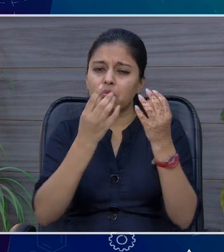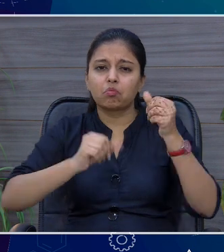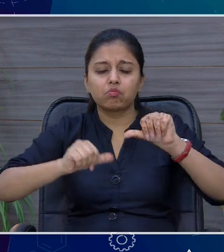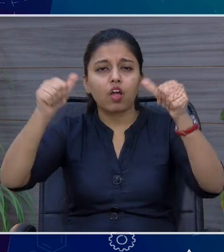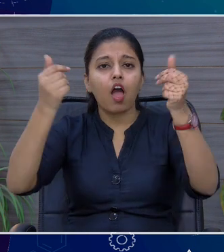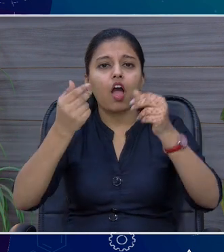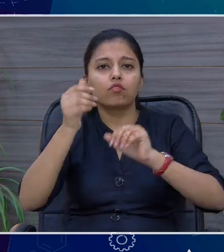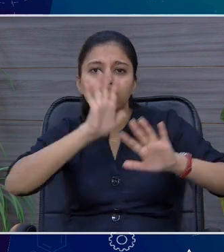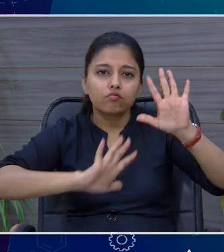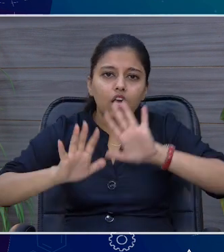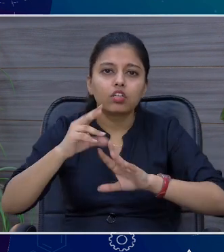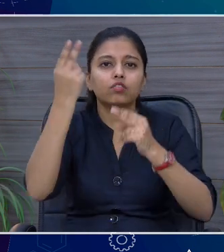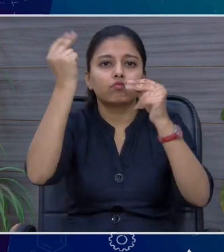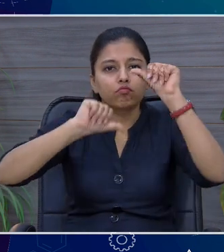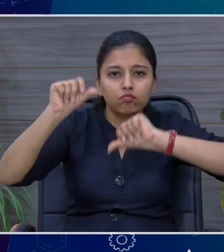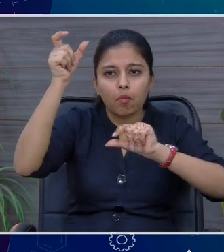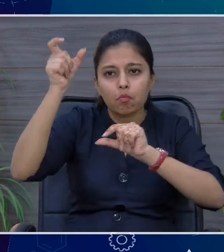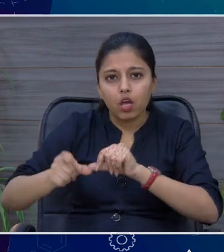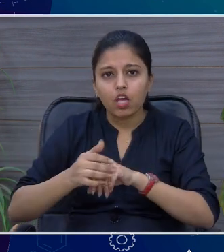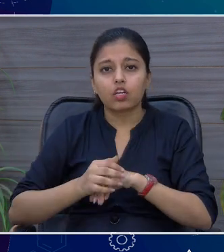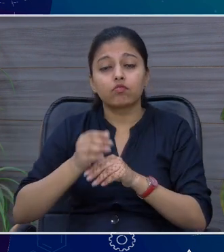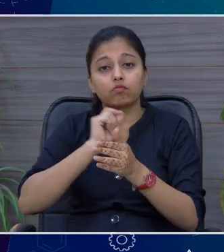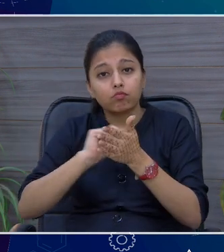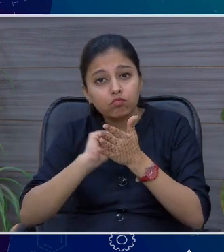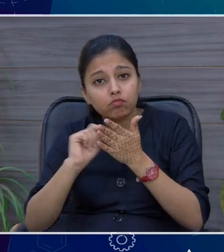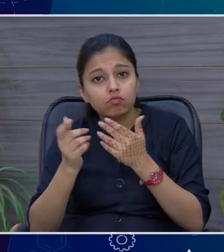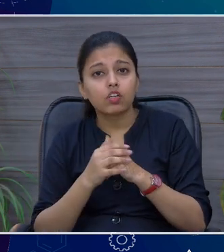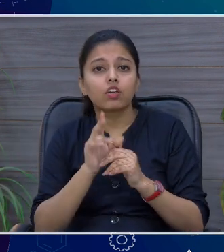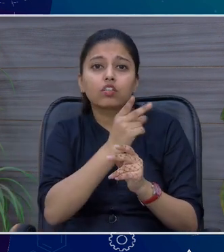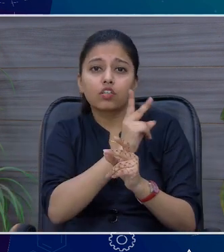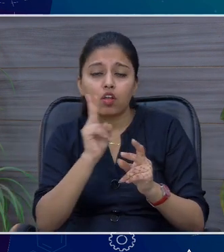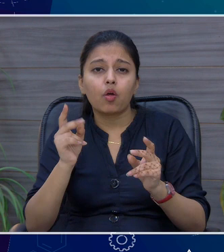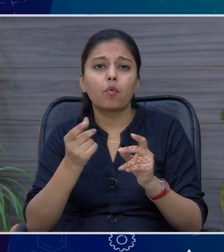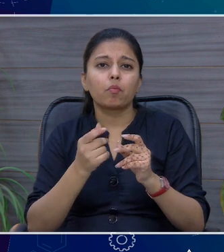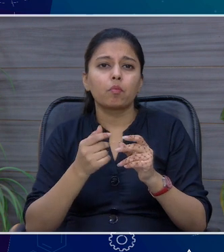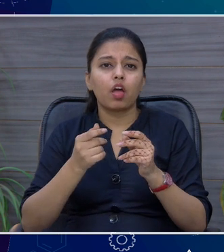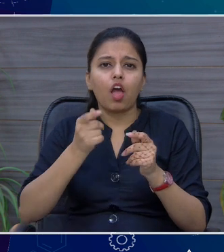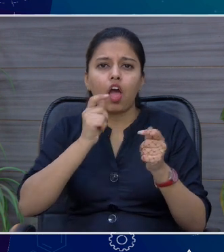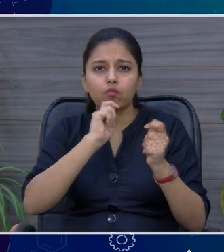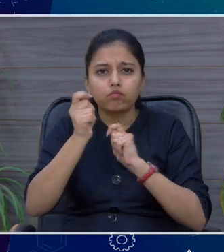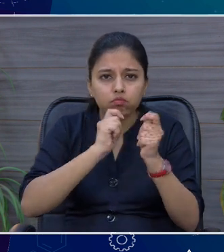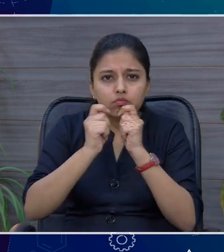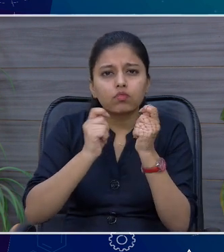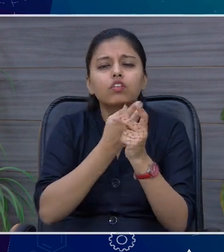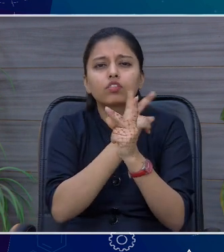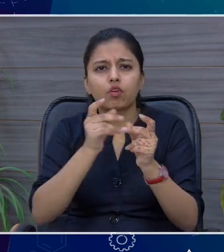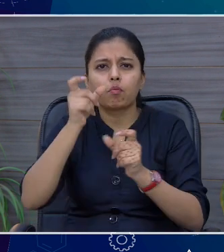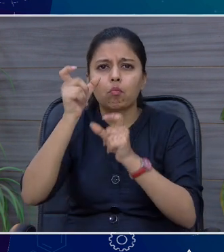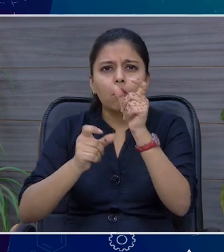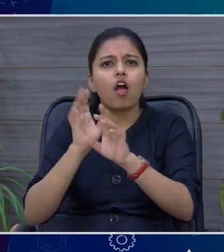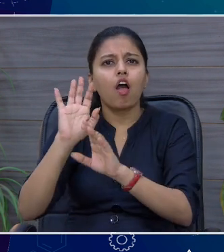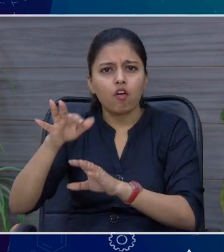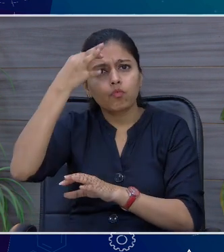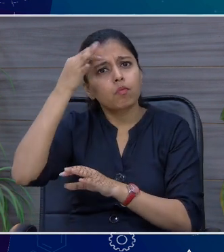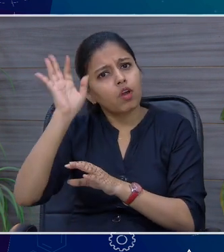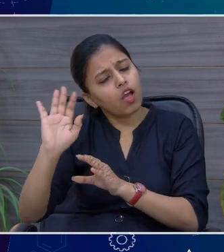आप यकरतिस, इन विटर्स, फिलांटोर्पेस्ट, लाज़ सबस्ट्रिक्राइश्ट, काफी हैं जोडिसलेक्सिक हैं, वह